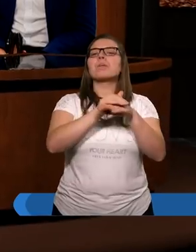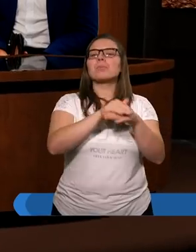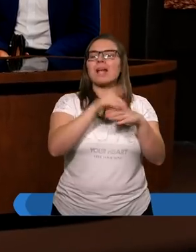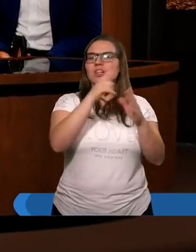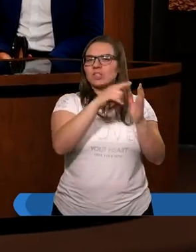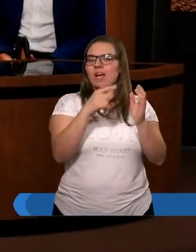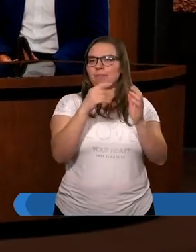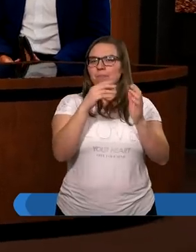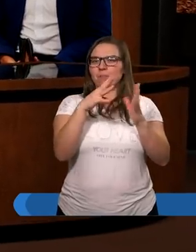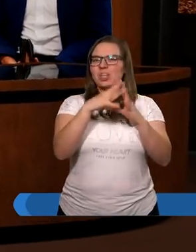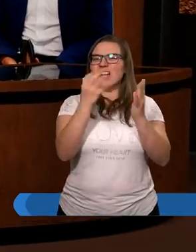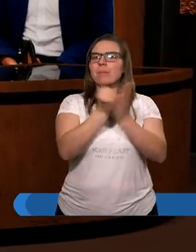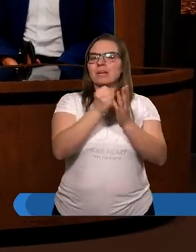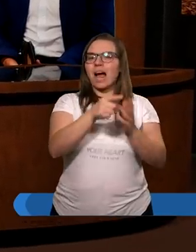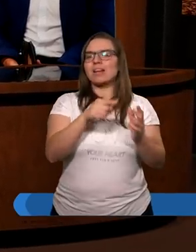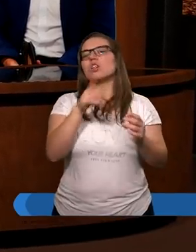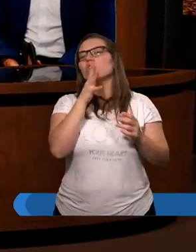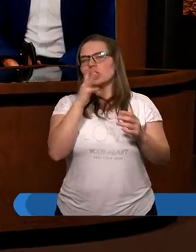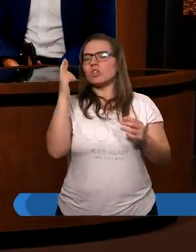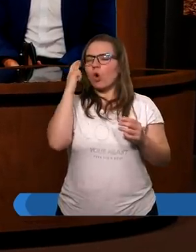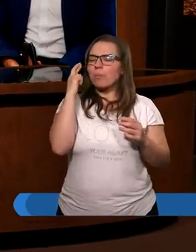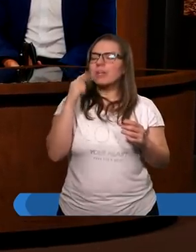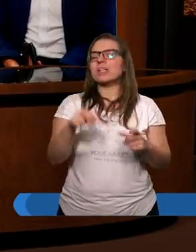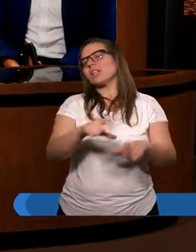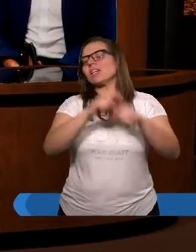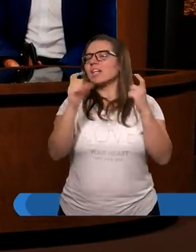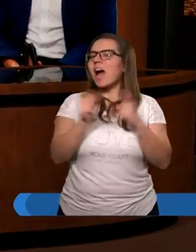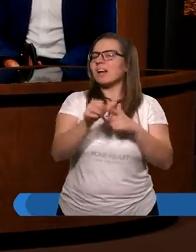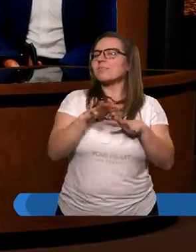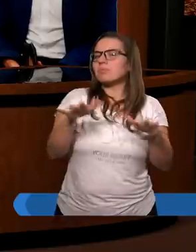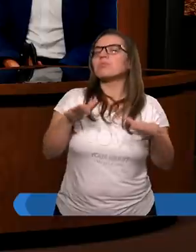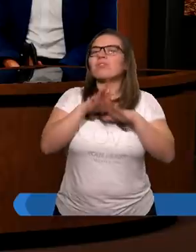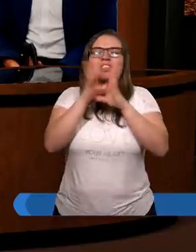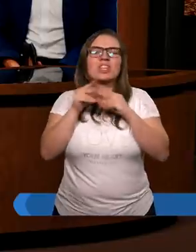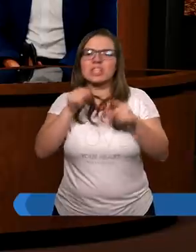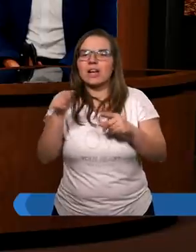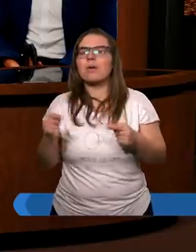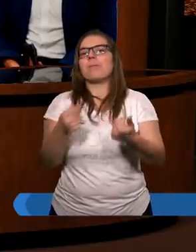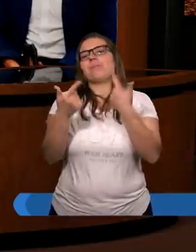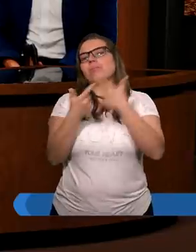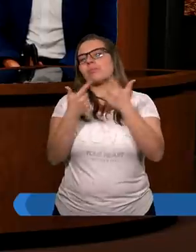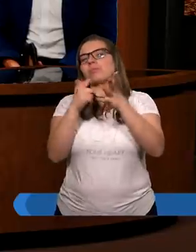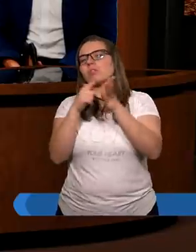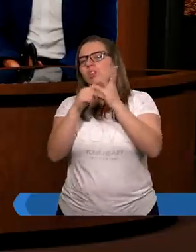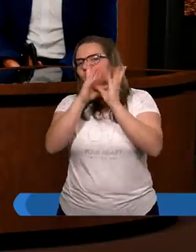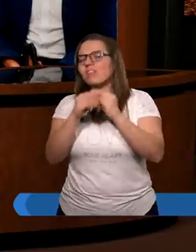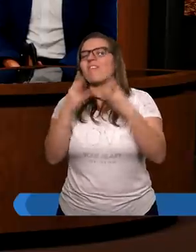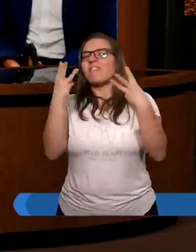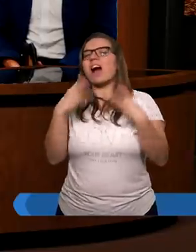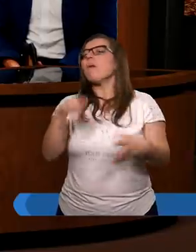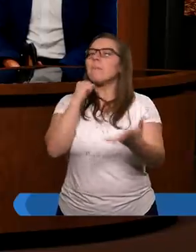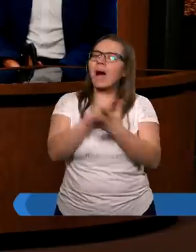Więc Żydzie rzeczywiście rozumieli, że trzeba przestrzegać wszystkiego. Prawo to prawo, czyli